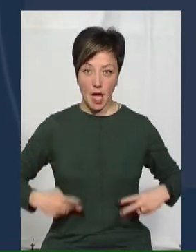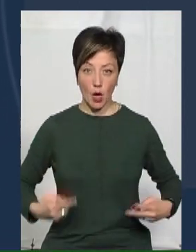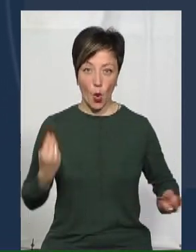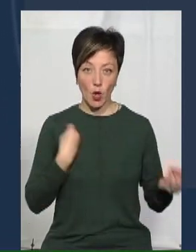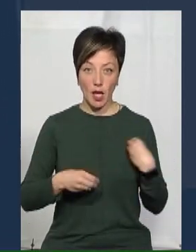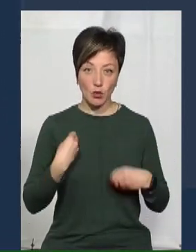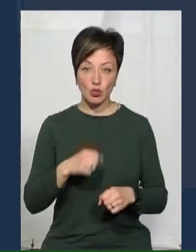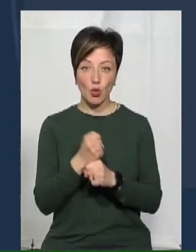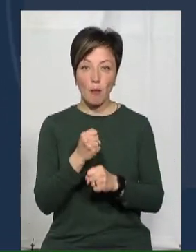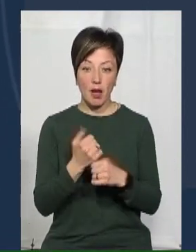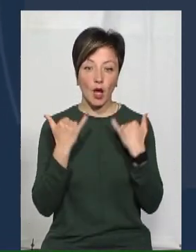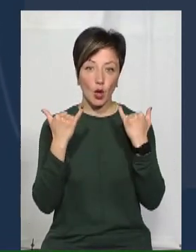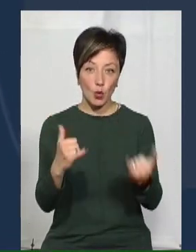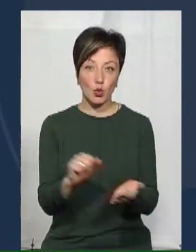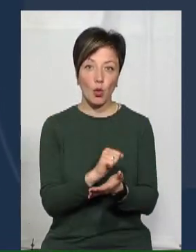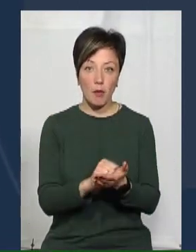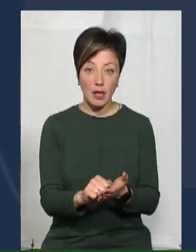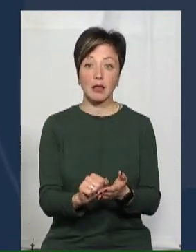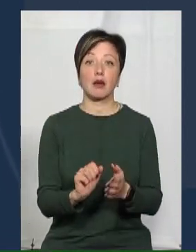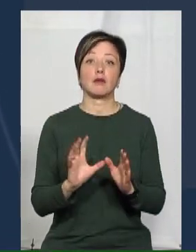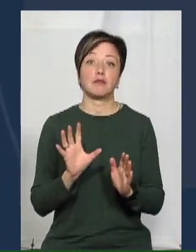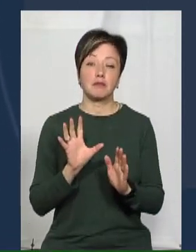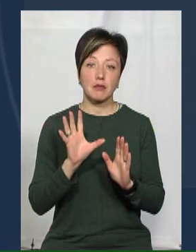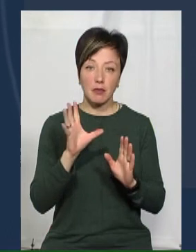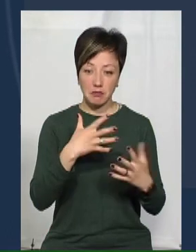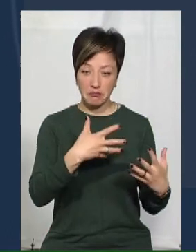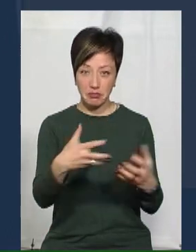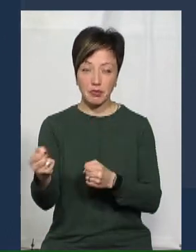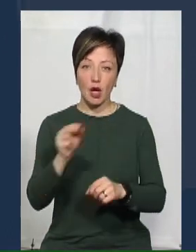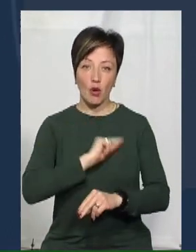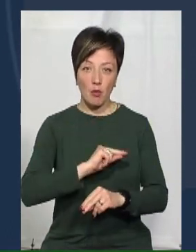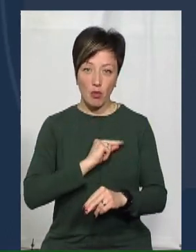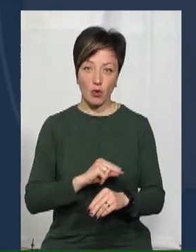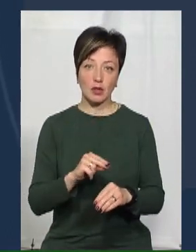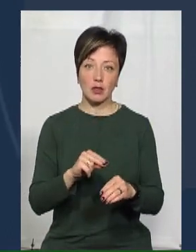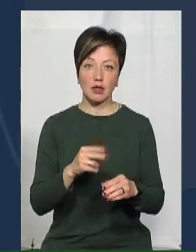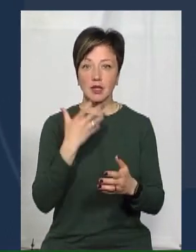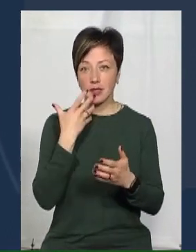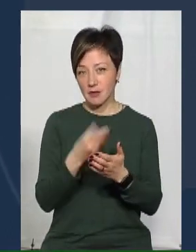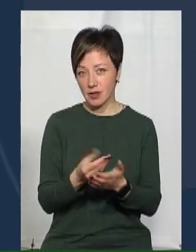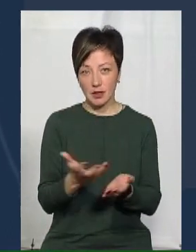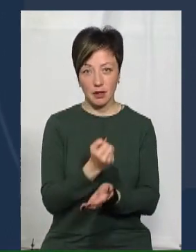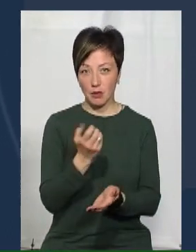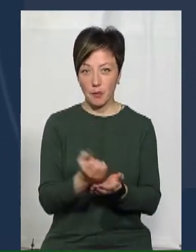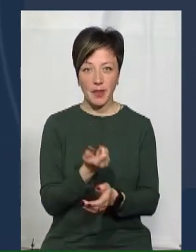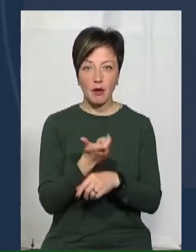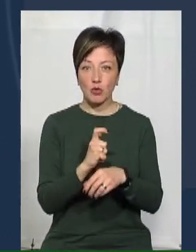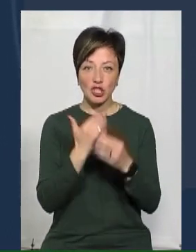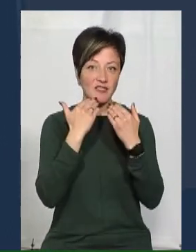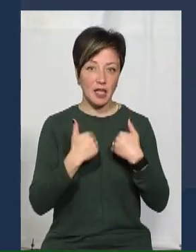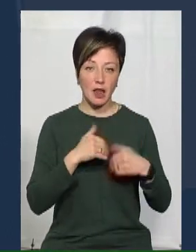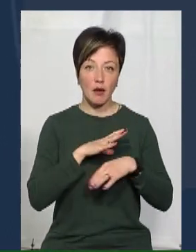зробили йому документи. Він пішов на роботу і потім покинув наш центр, пішов на свій хліб. Більше не звертався.